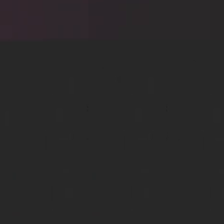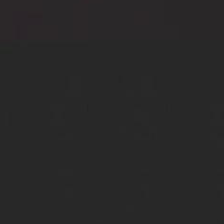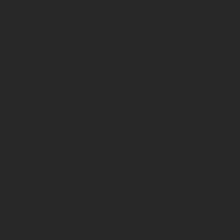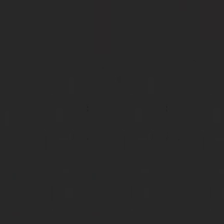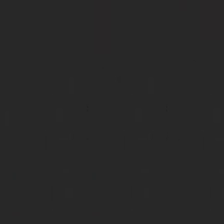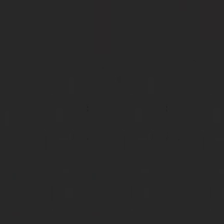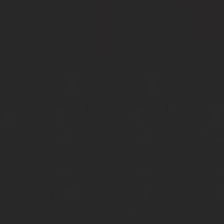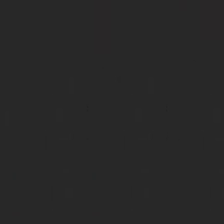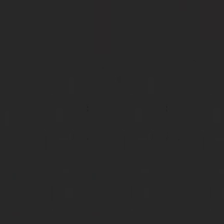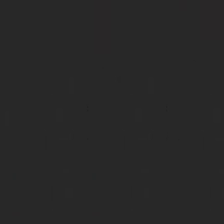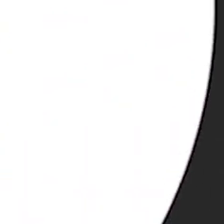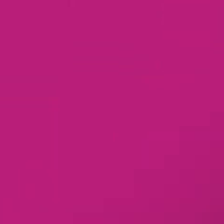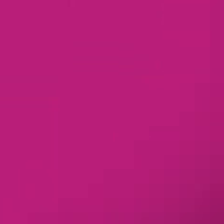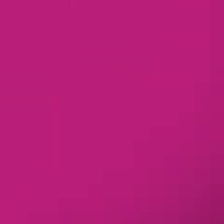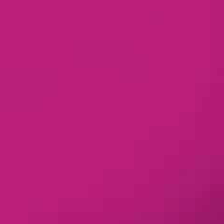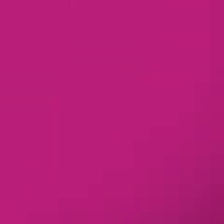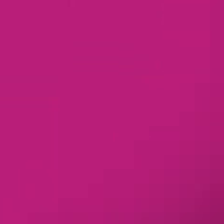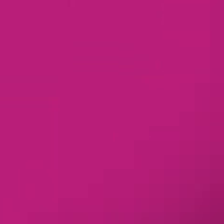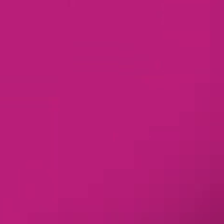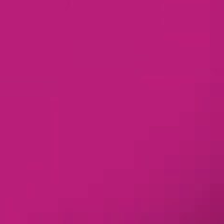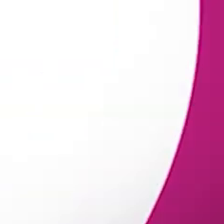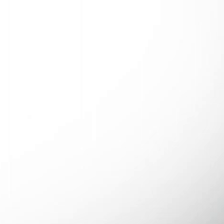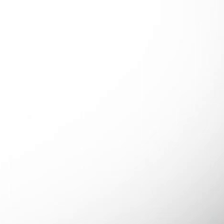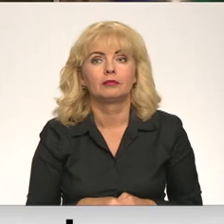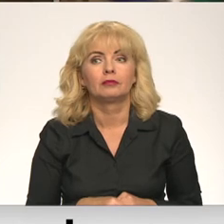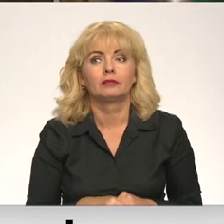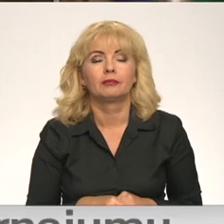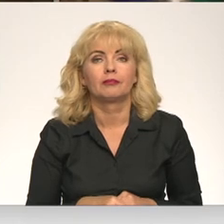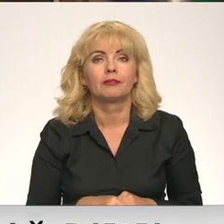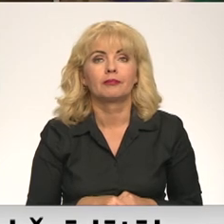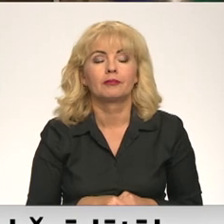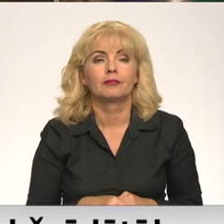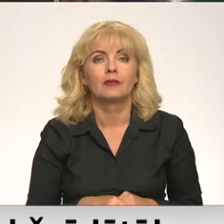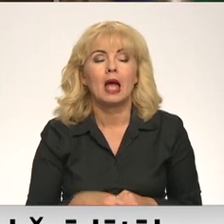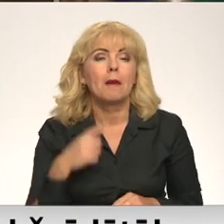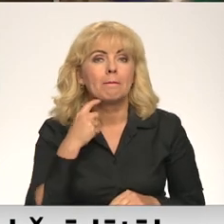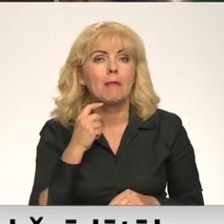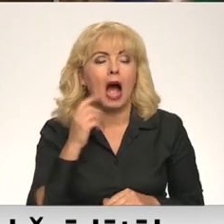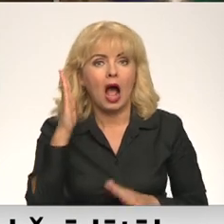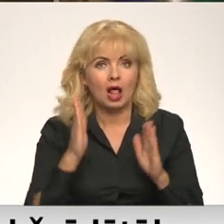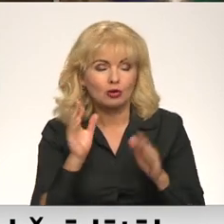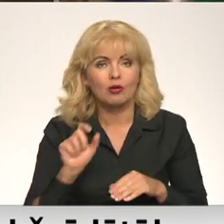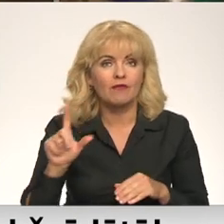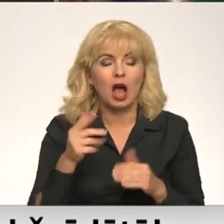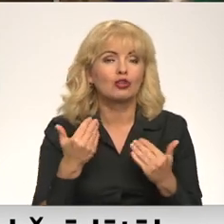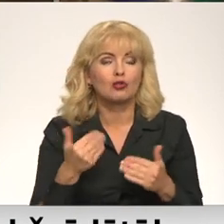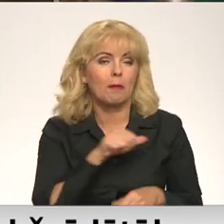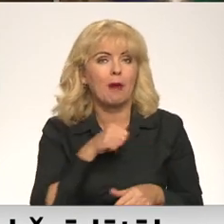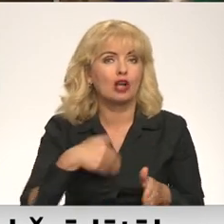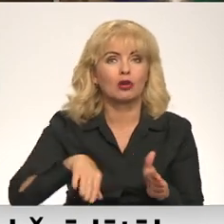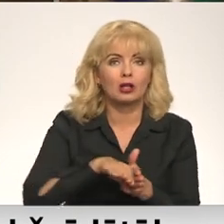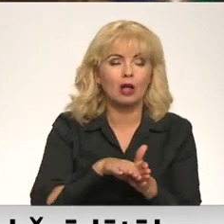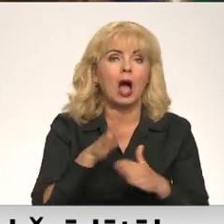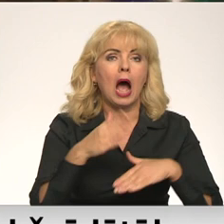Re, visi ēters ir te! Ar balsu vairākumu šodien pašam klāt nēsot no